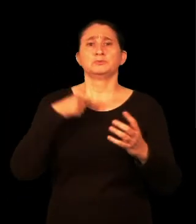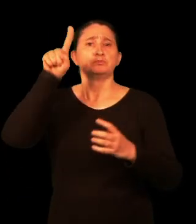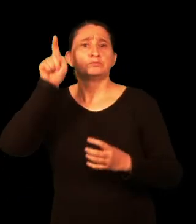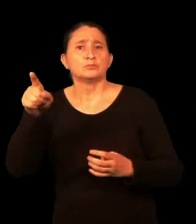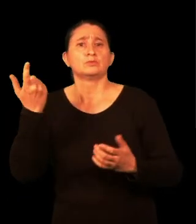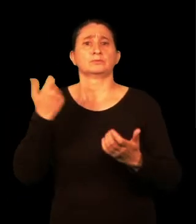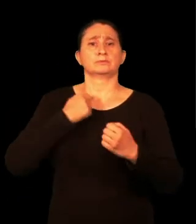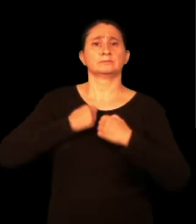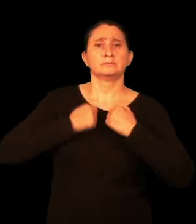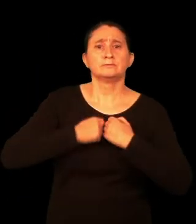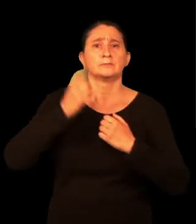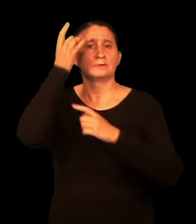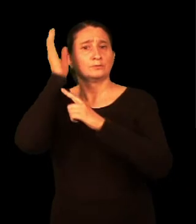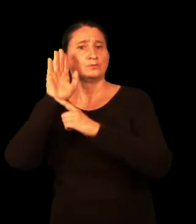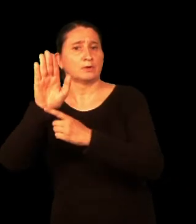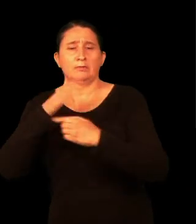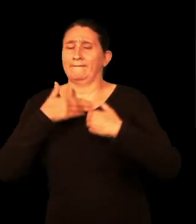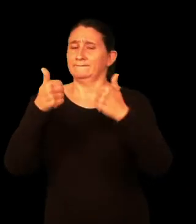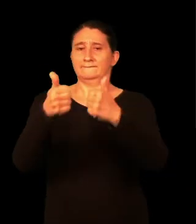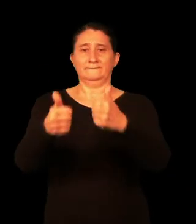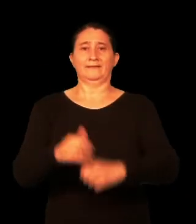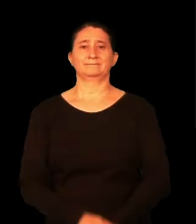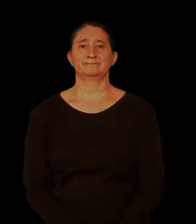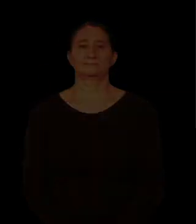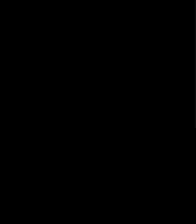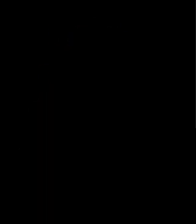kontsultak, kexak eta iradokizunak.